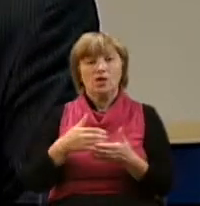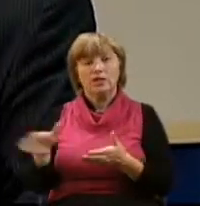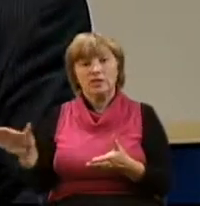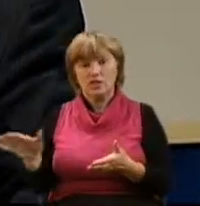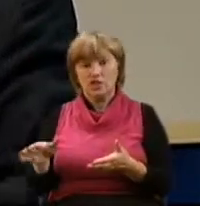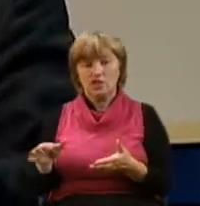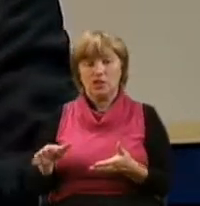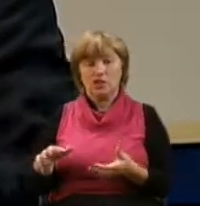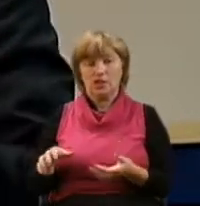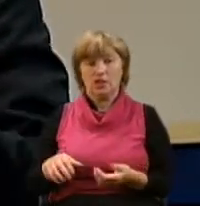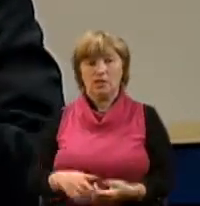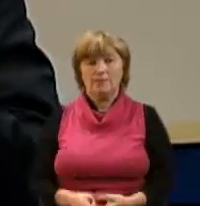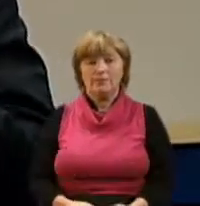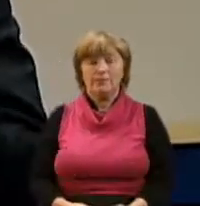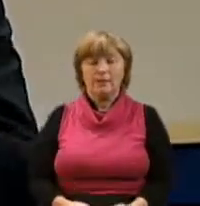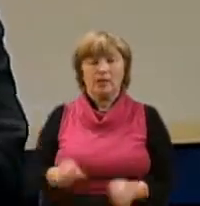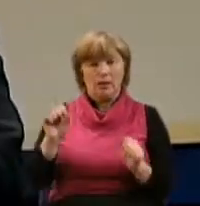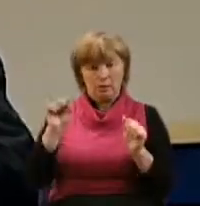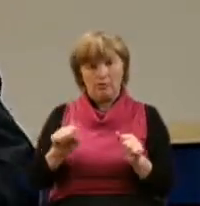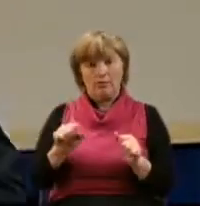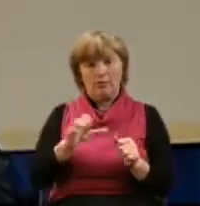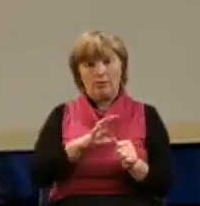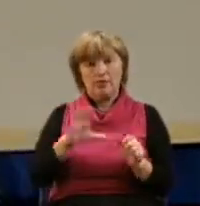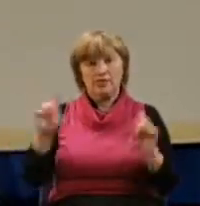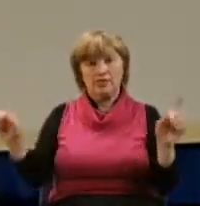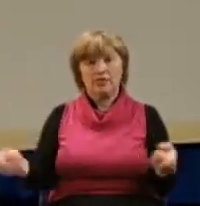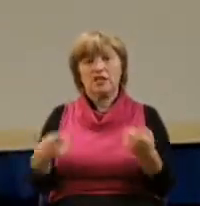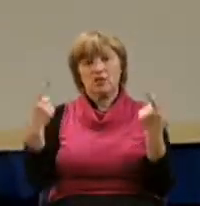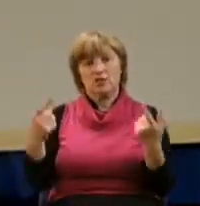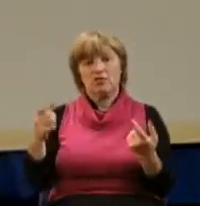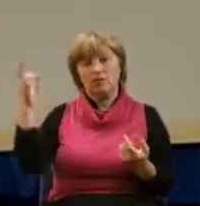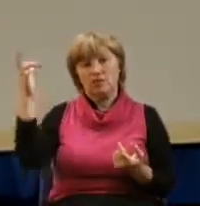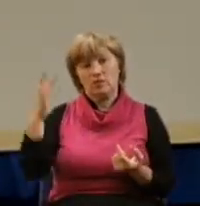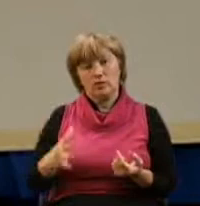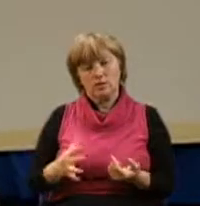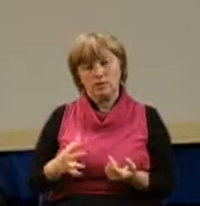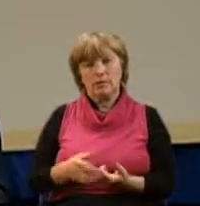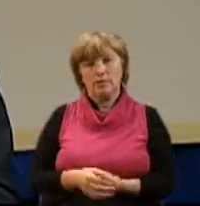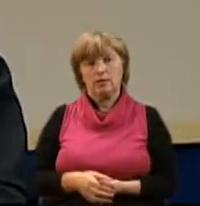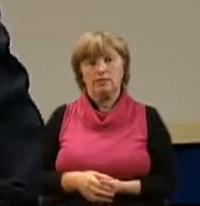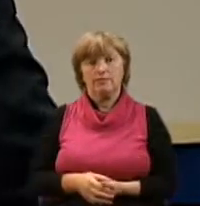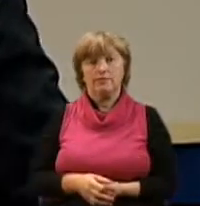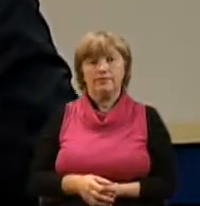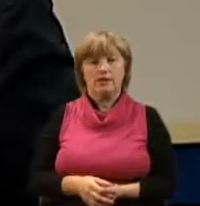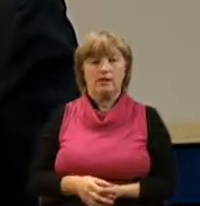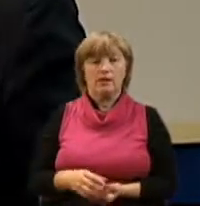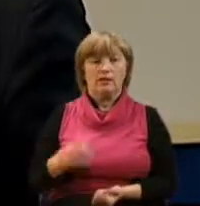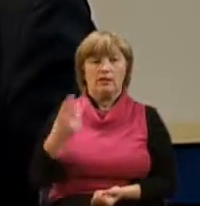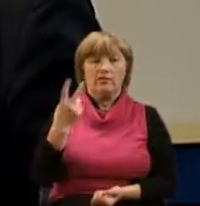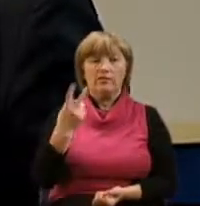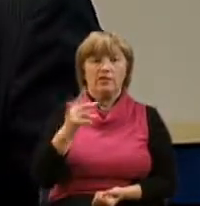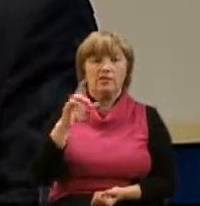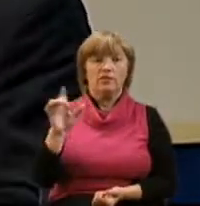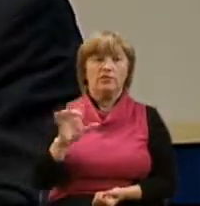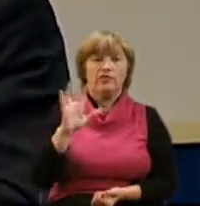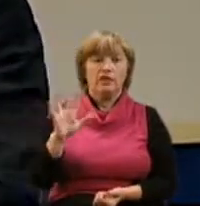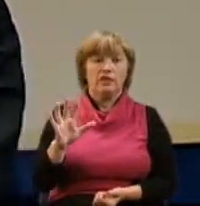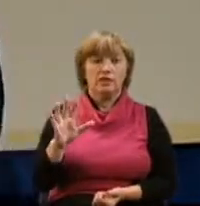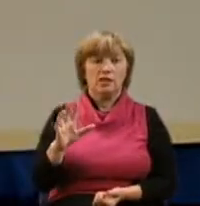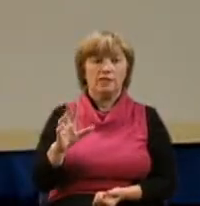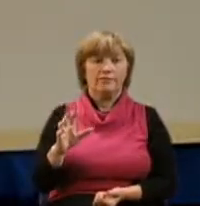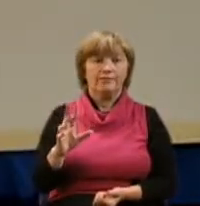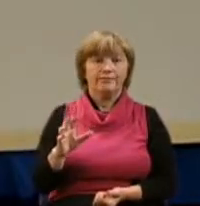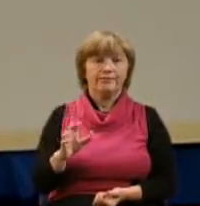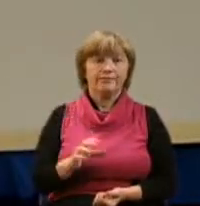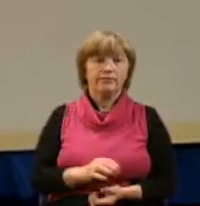и он был восстановлен Господом. Надо сказать, что уже во II веке, это известно из истории